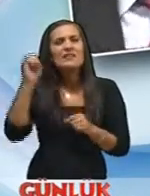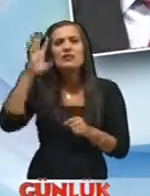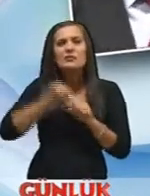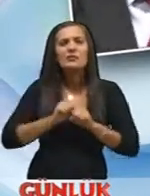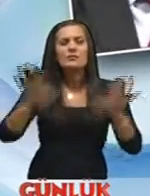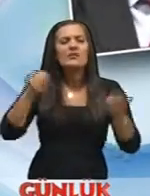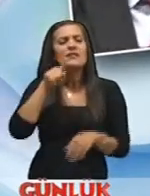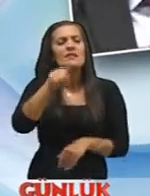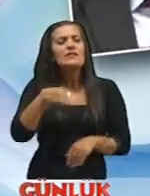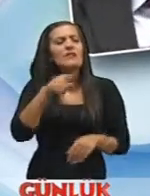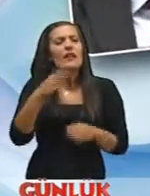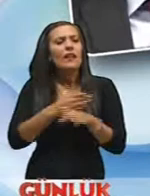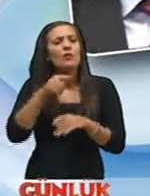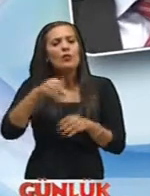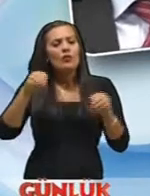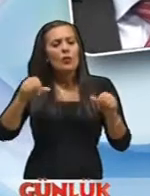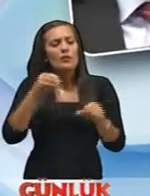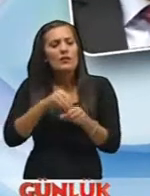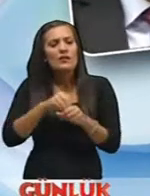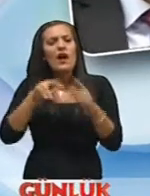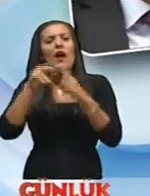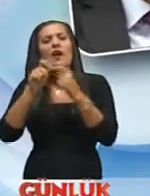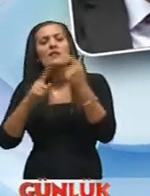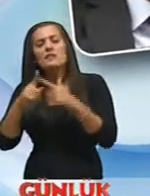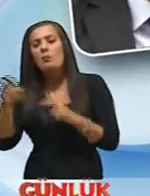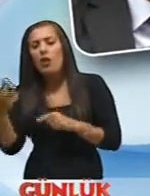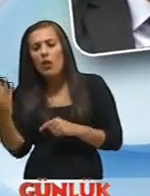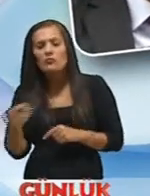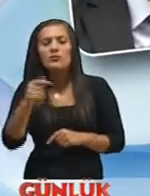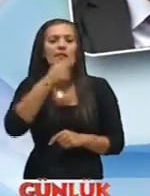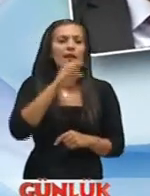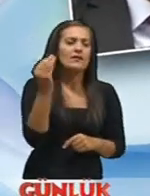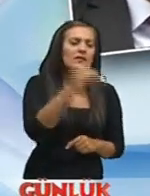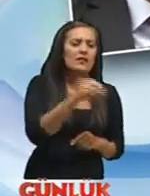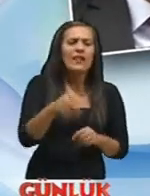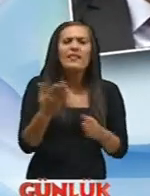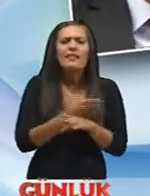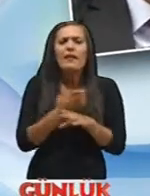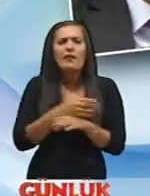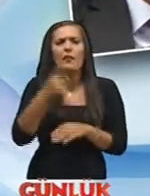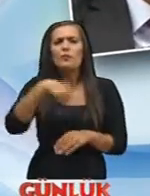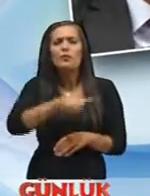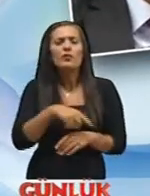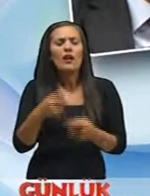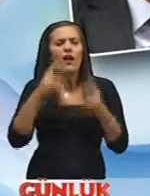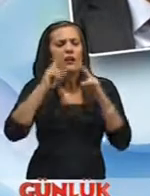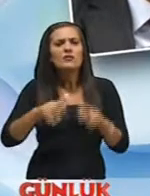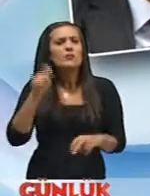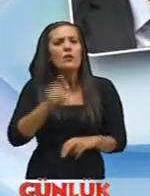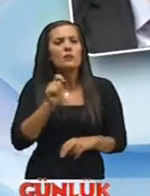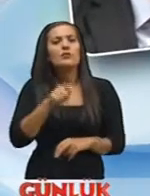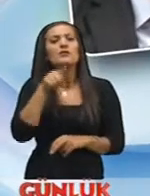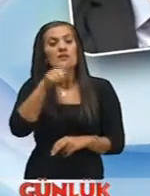siz neden bu toprağın Efendim işte asit düzeyi öyle olmuş Oradan denize akmış Kirlenmiş Neden bunlar üzerinde duruyorsunuz